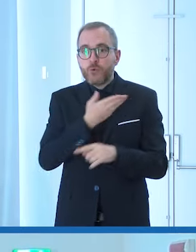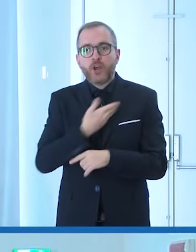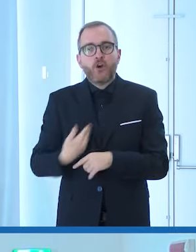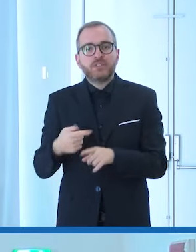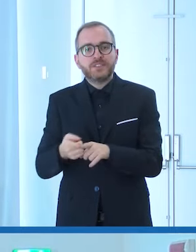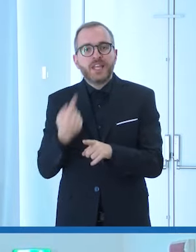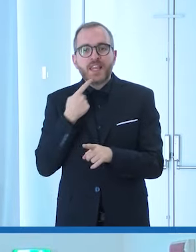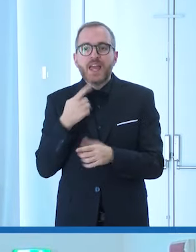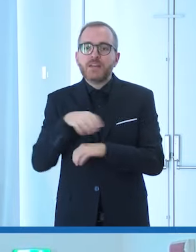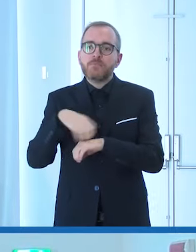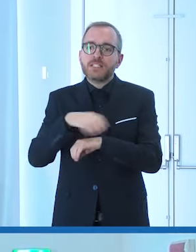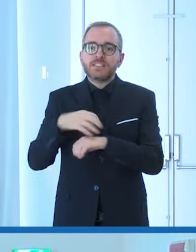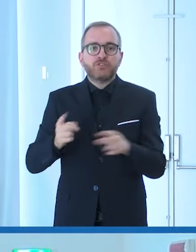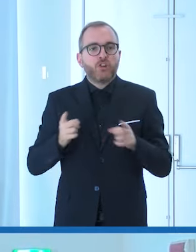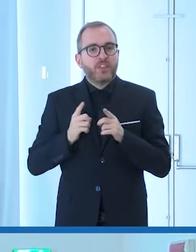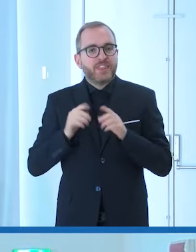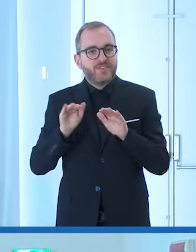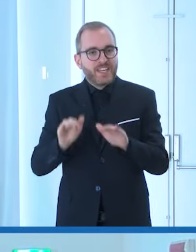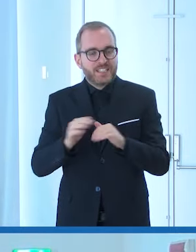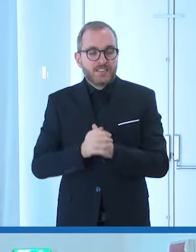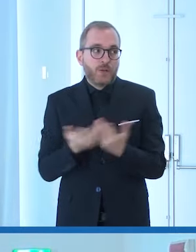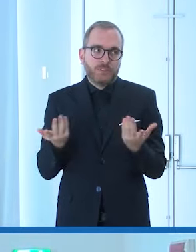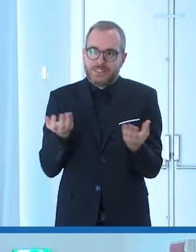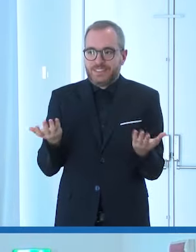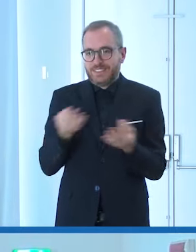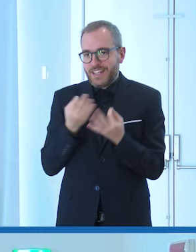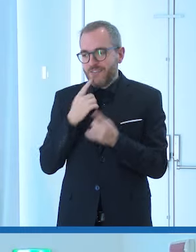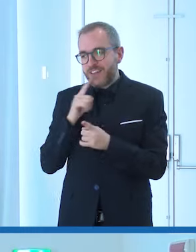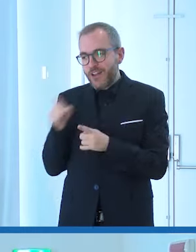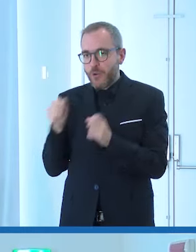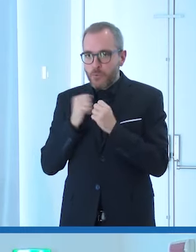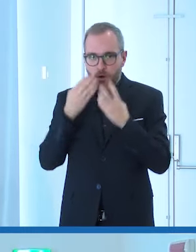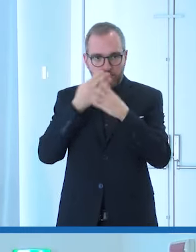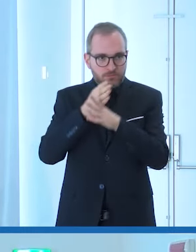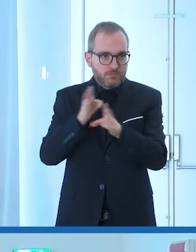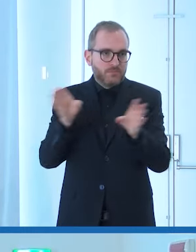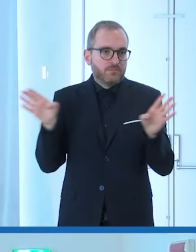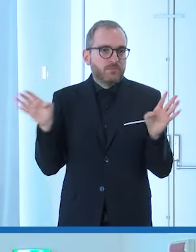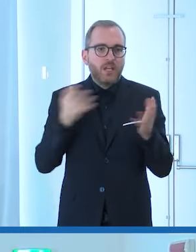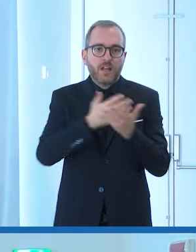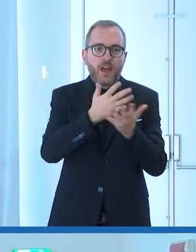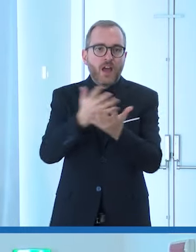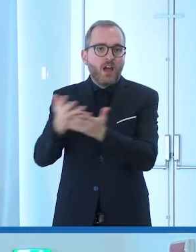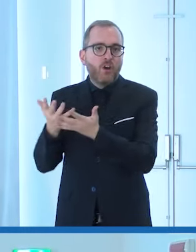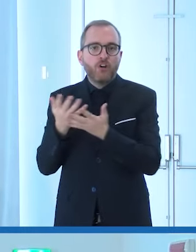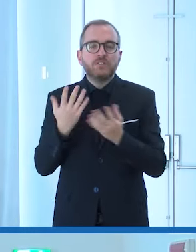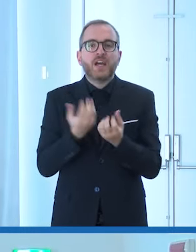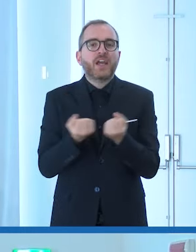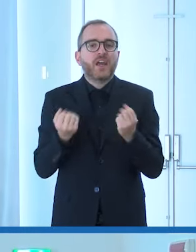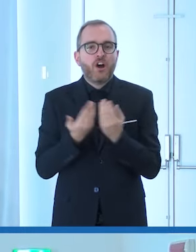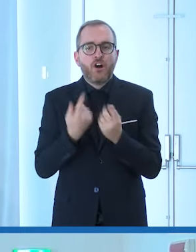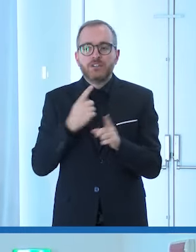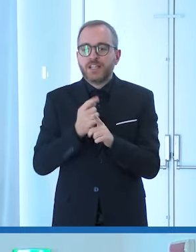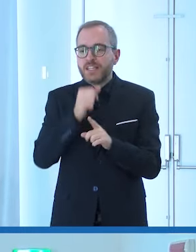difesa quindi diciamo a tutto campo ci può raccontare diciamo che cosa si